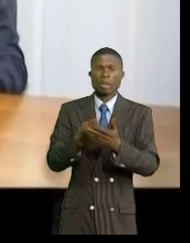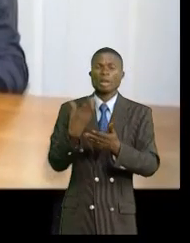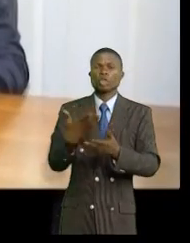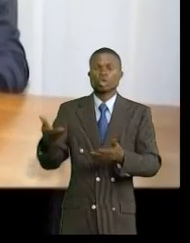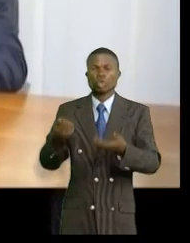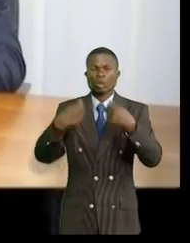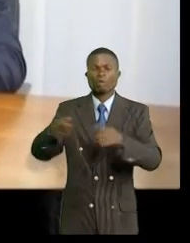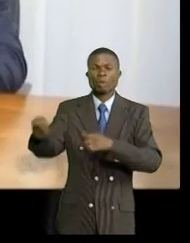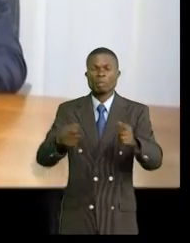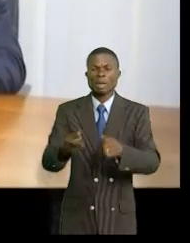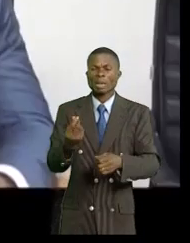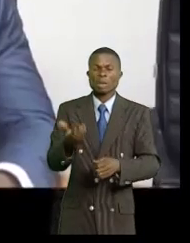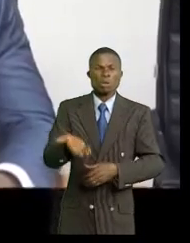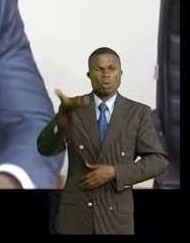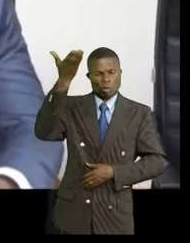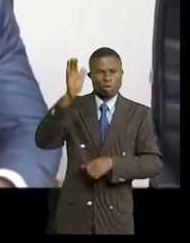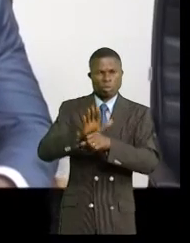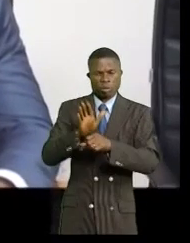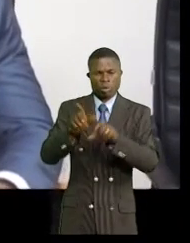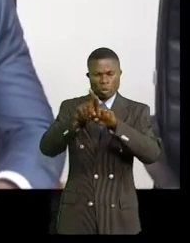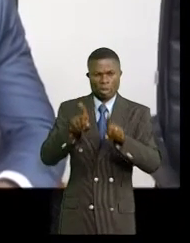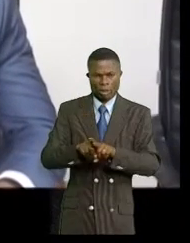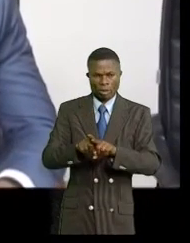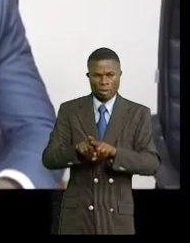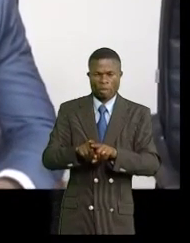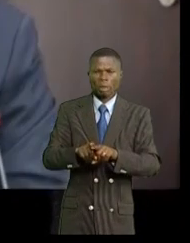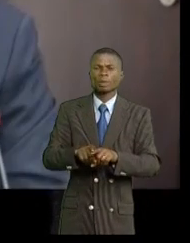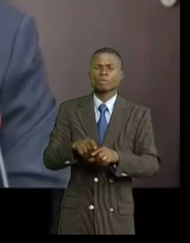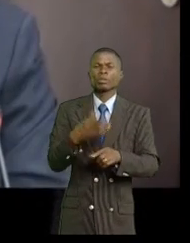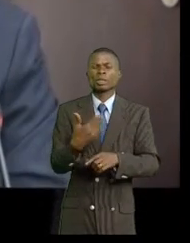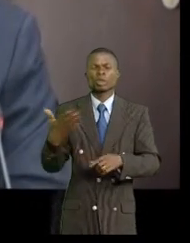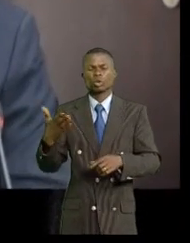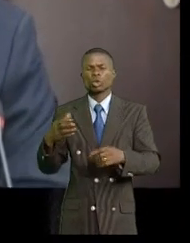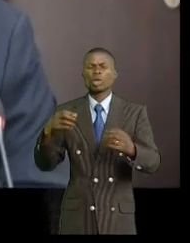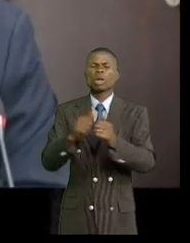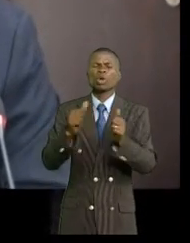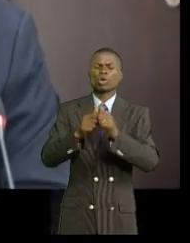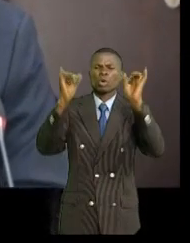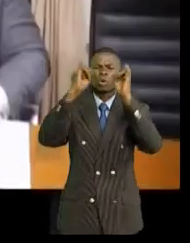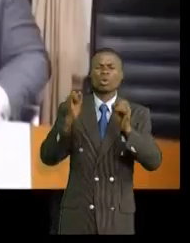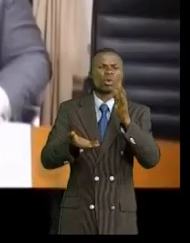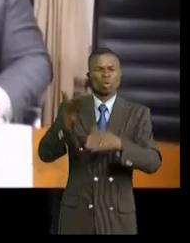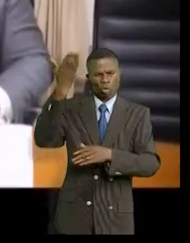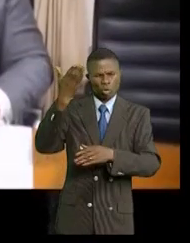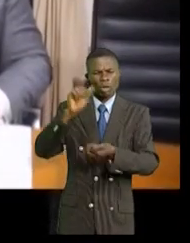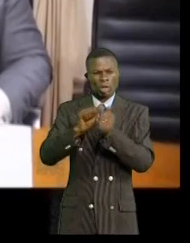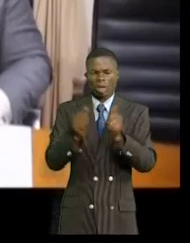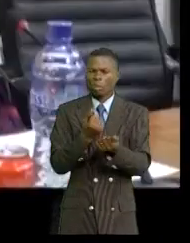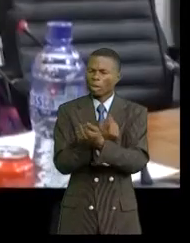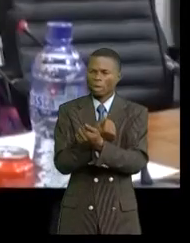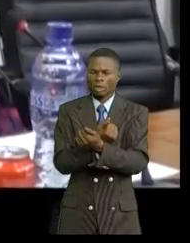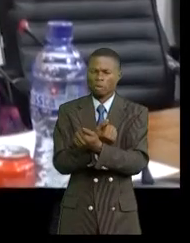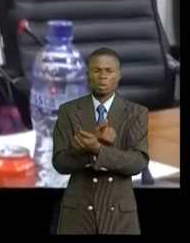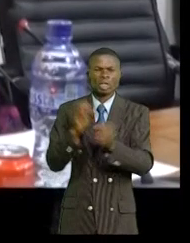des denrées des premières nécessités et d'autre part en positif la hausse des coûts des métaux à l'international, malgré quelques ventes qui ne respectent pas la